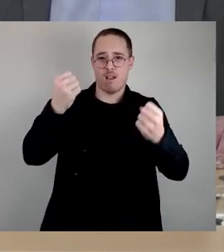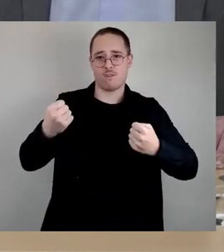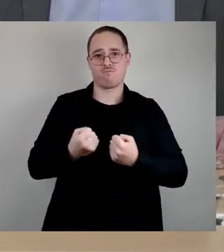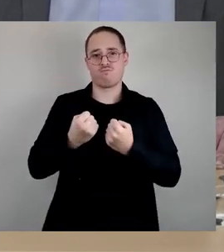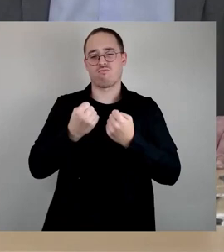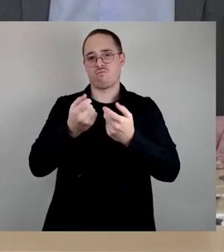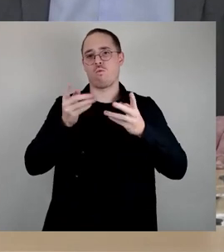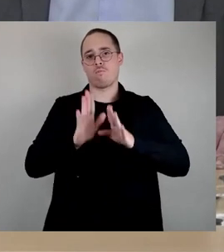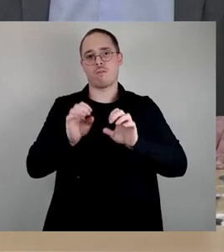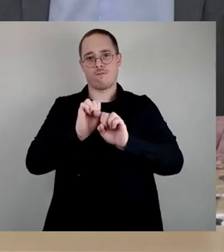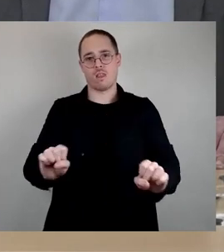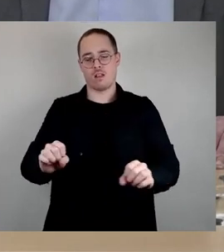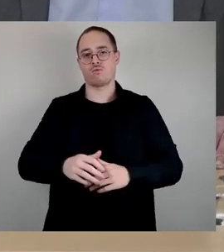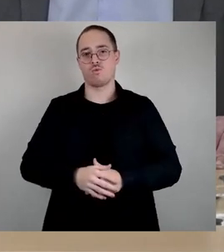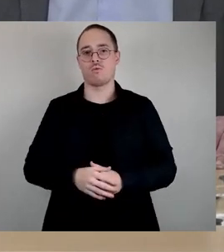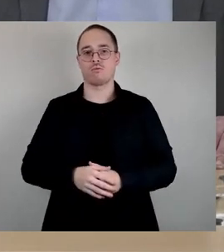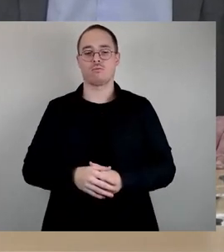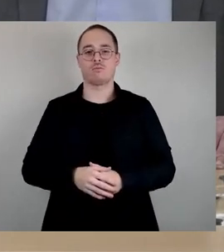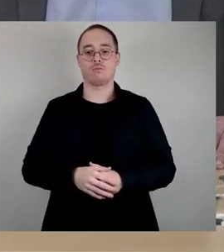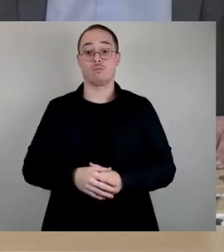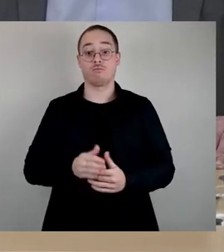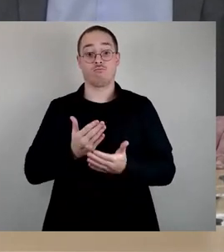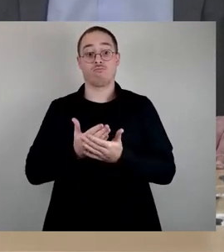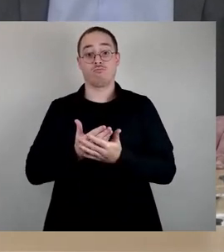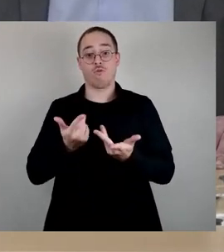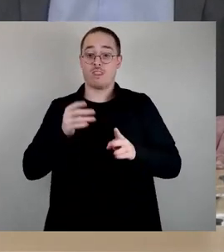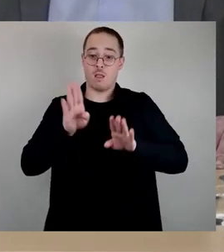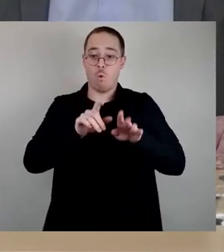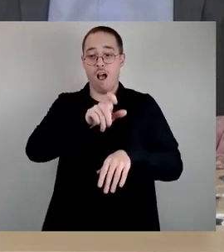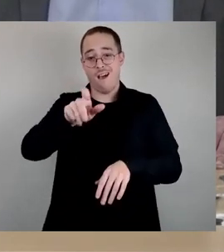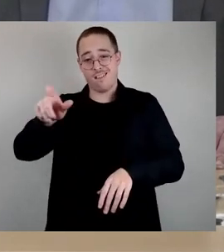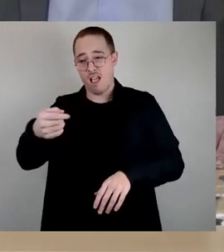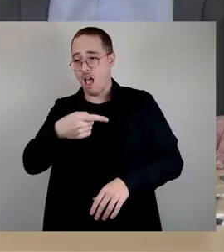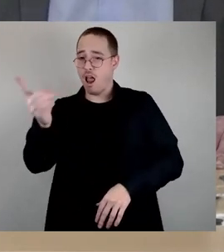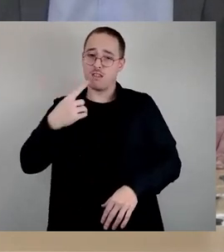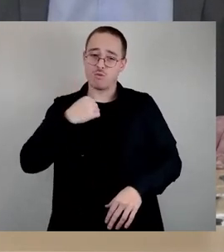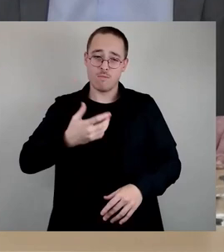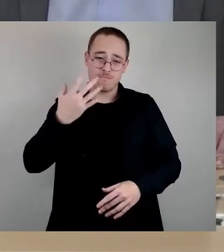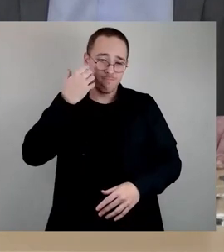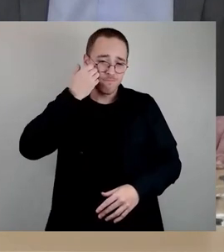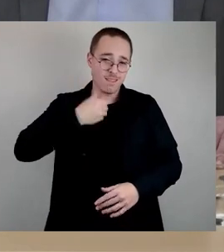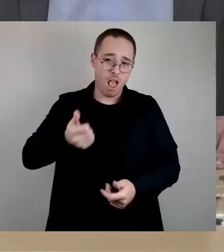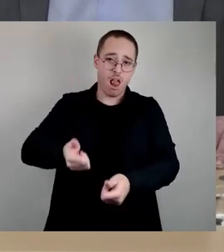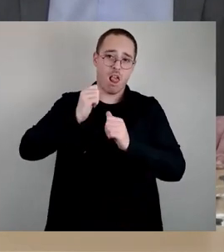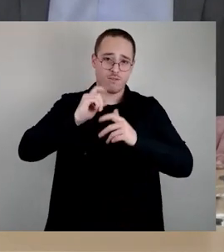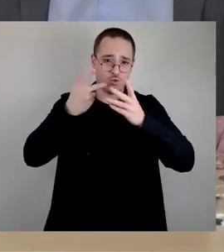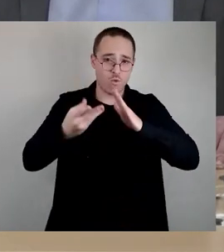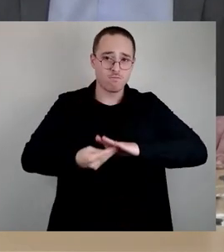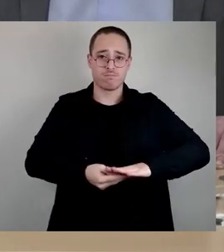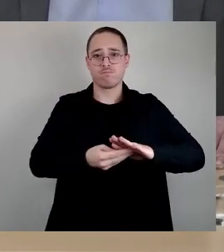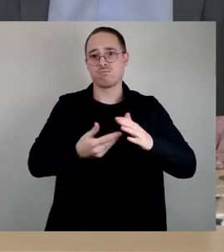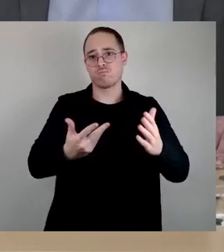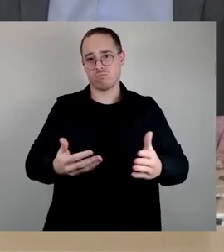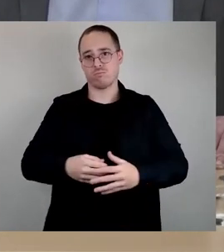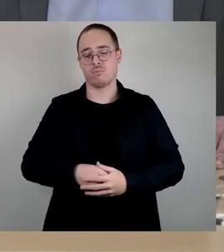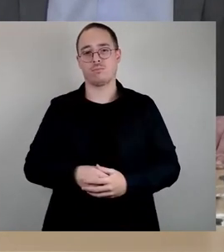Dazu sind alle Demokratinnen und Demokraten gerade jetzt aufgerufen. Auch in diesem Jahr wird es rund um